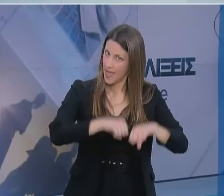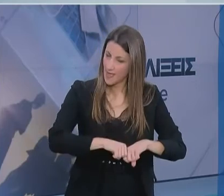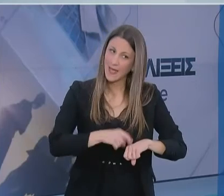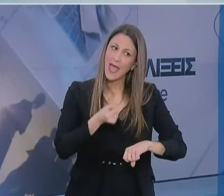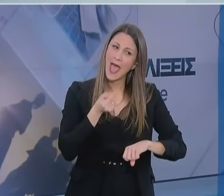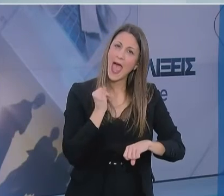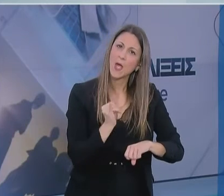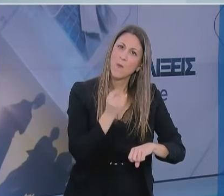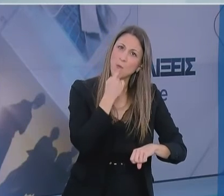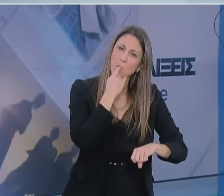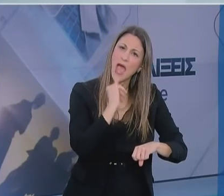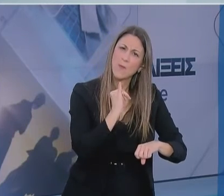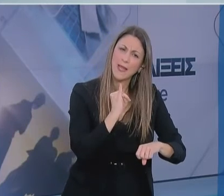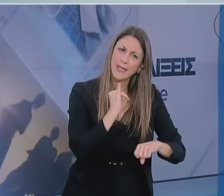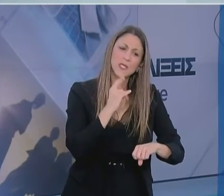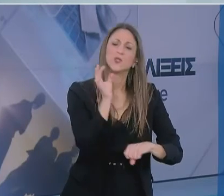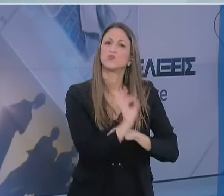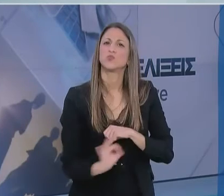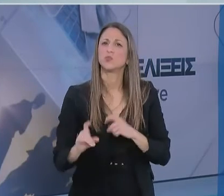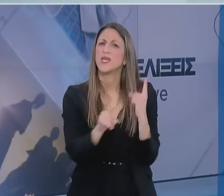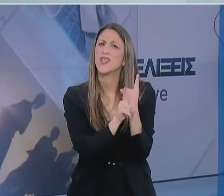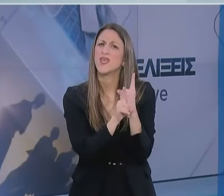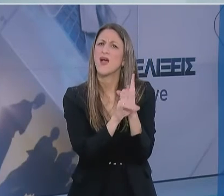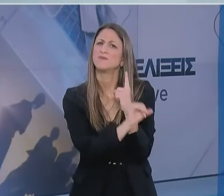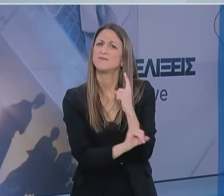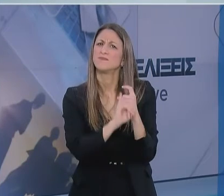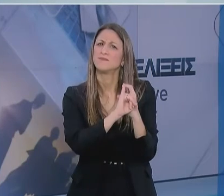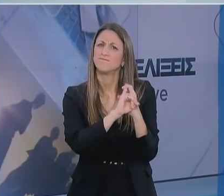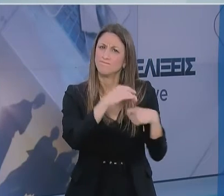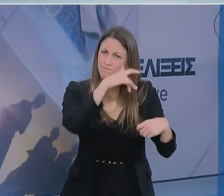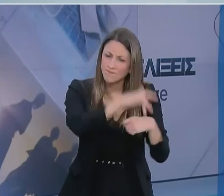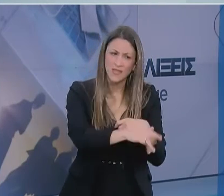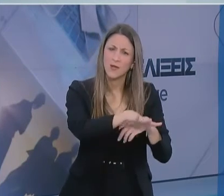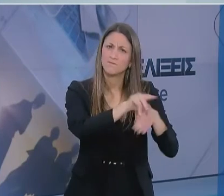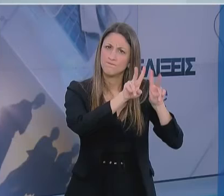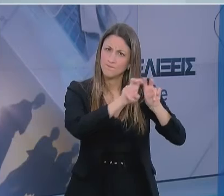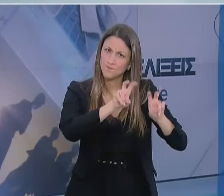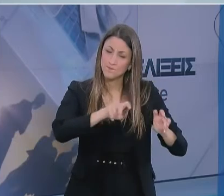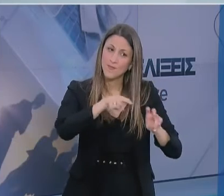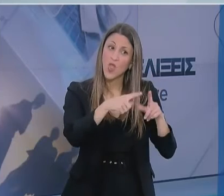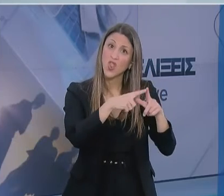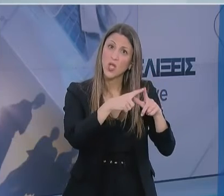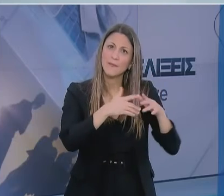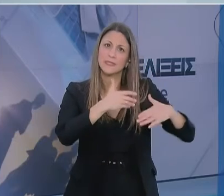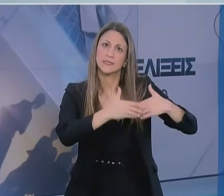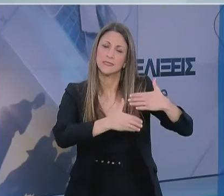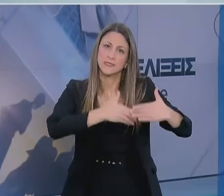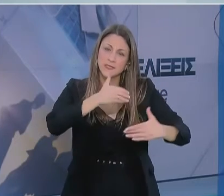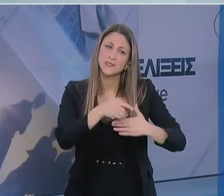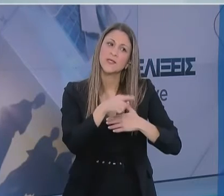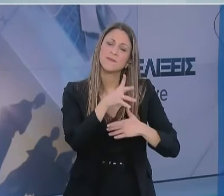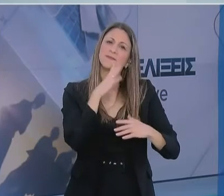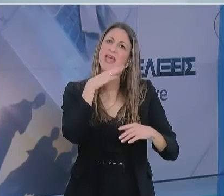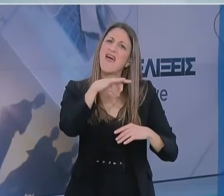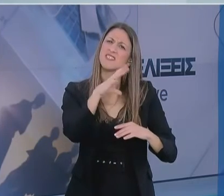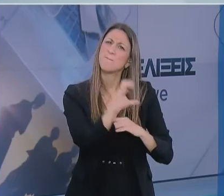στα εθνικά εργαστήρια αναφοράς και από μικρές ερευνητικές ομάδες. Φαίνεται ότι και αυτά έχουν την ευαισθησία τους και την ειδικότητά